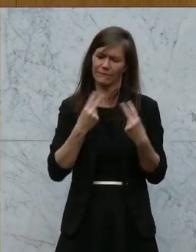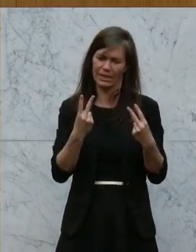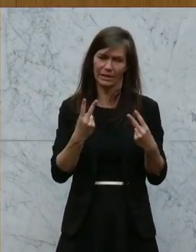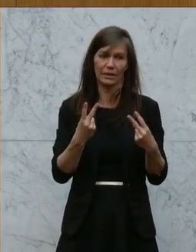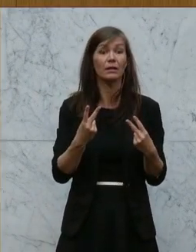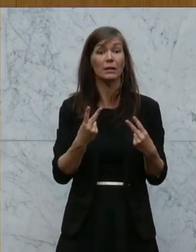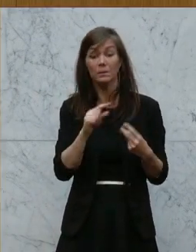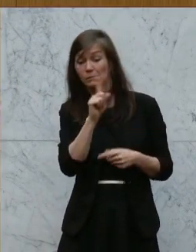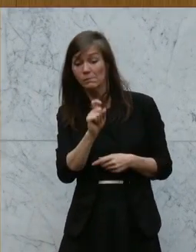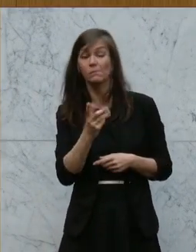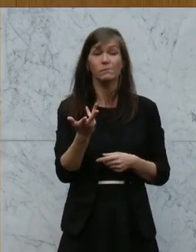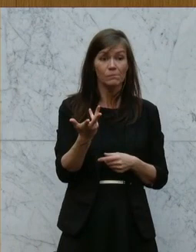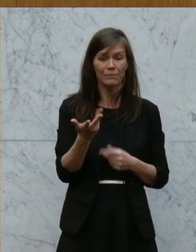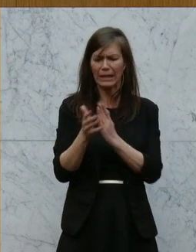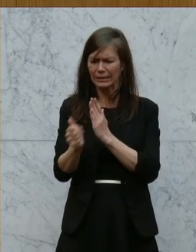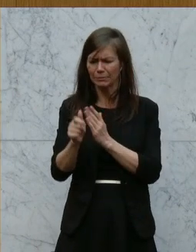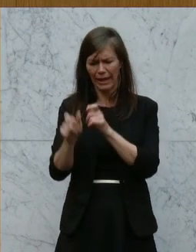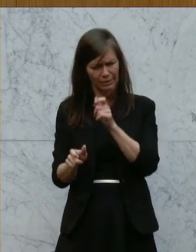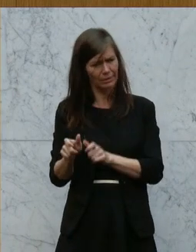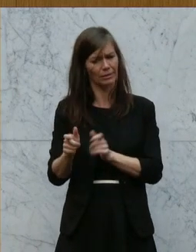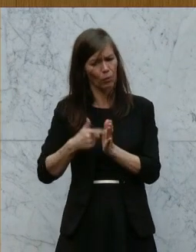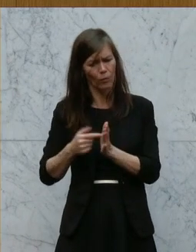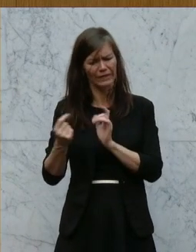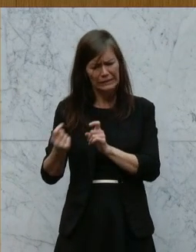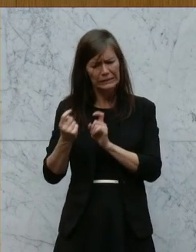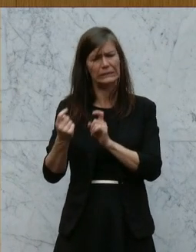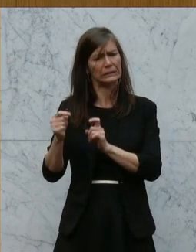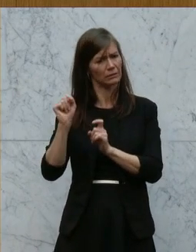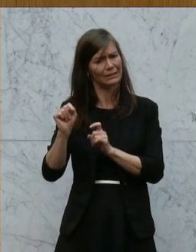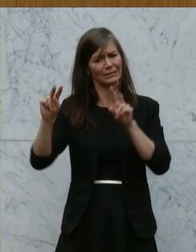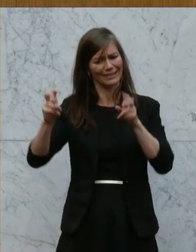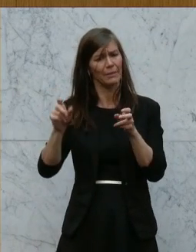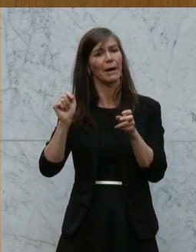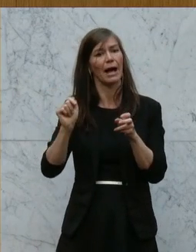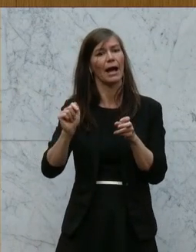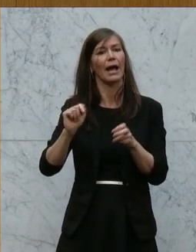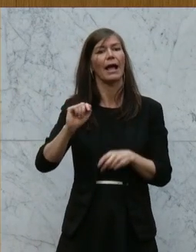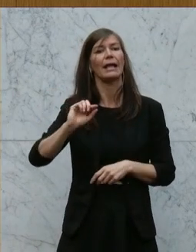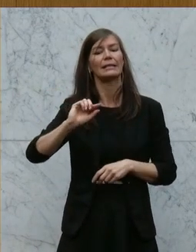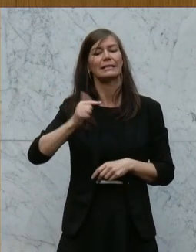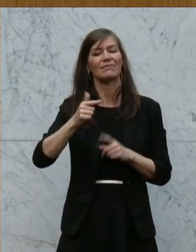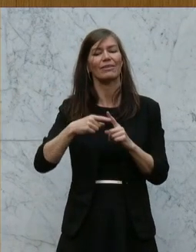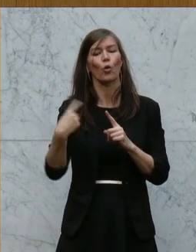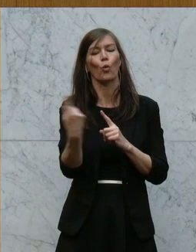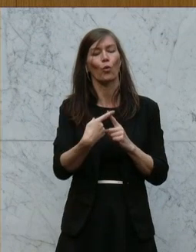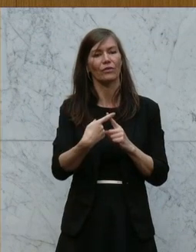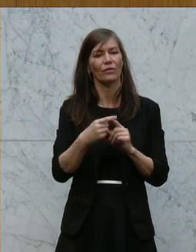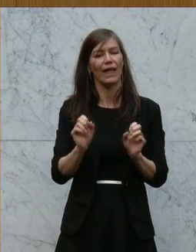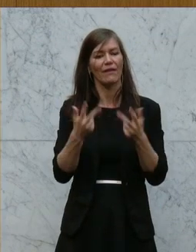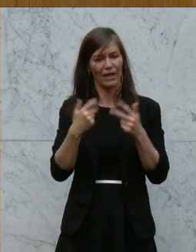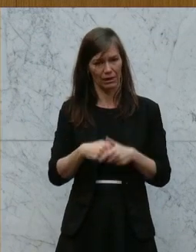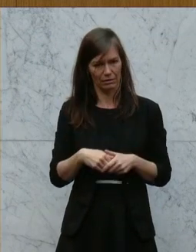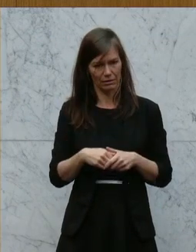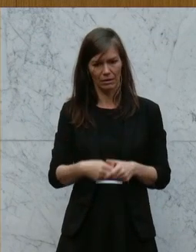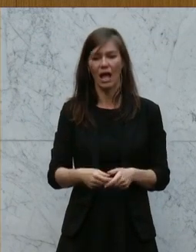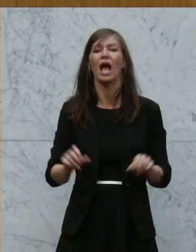ist die Frage, die jetzt auch Expertinnen und Experten sehr oft besprechen, das sind ja die sogenannten Zweitrundeneffekte. Die Kaufkraft ist ja Gott